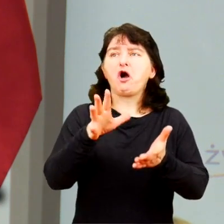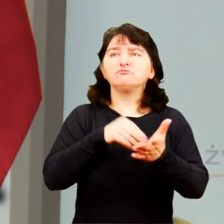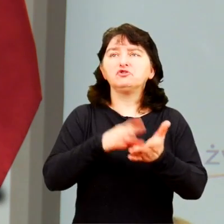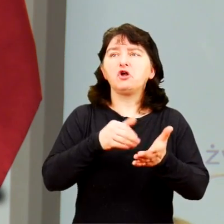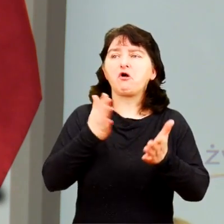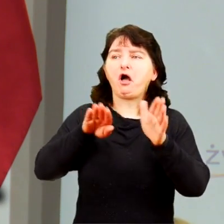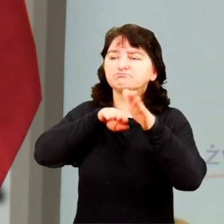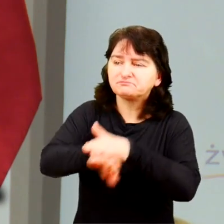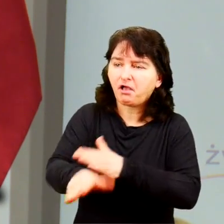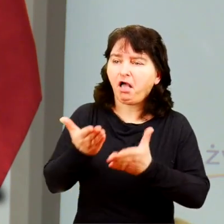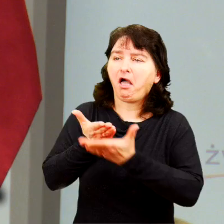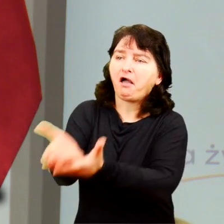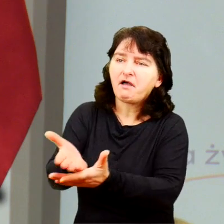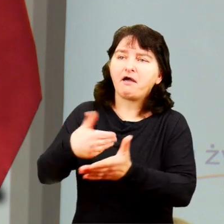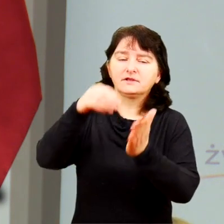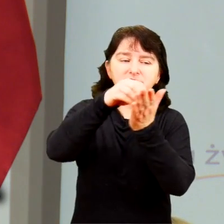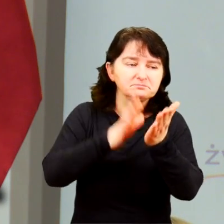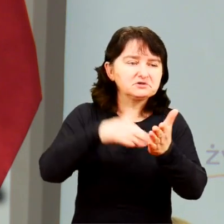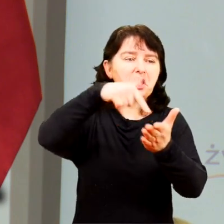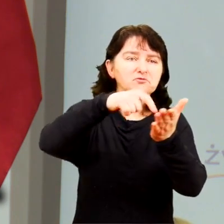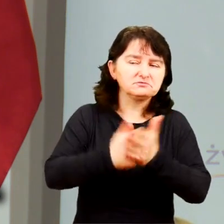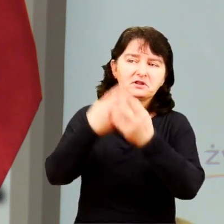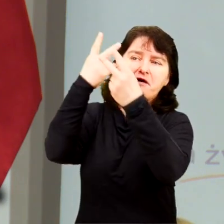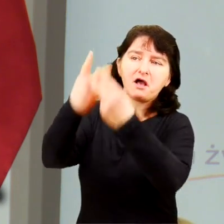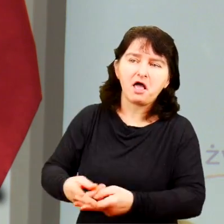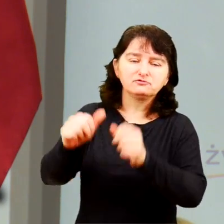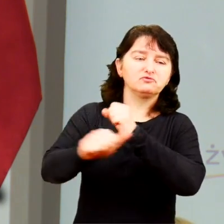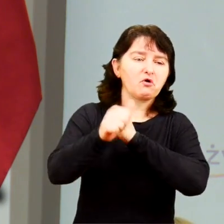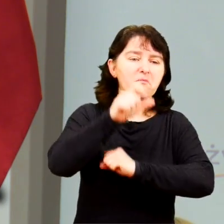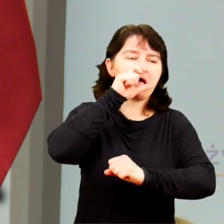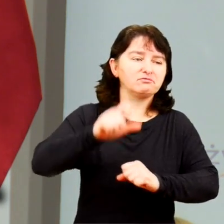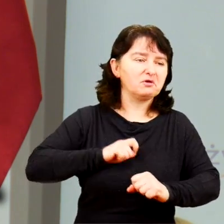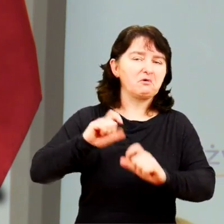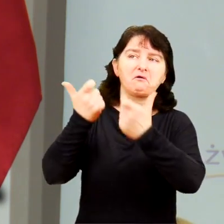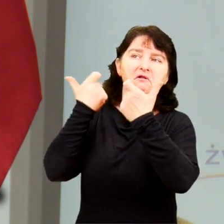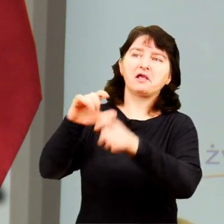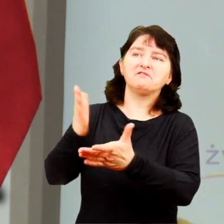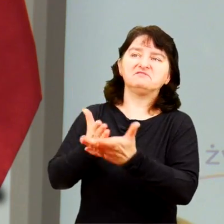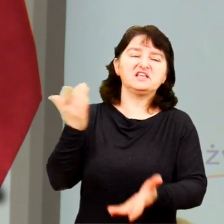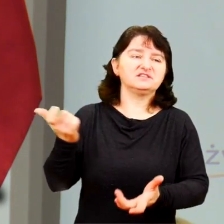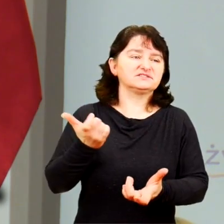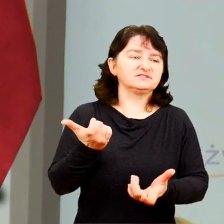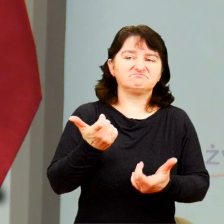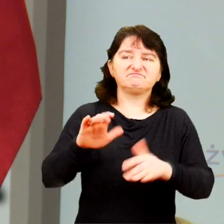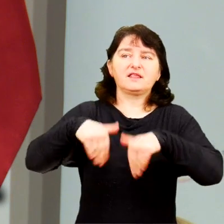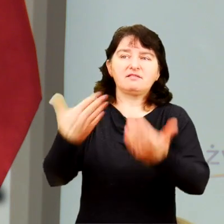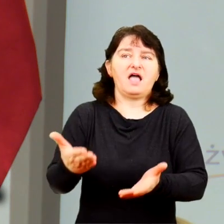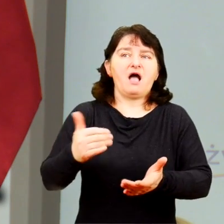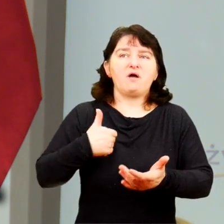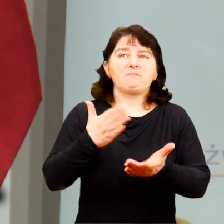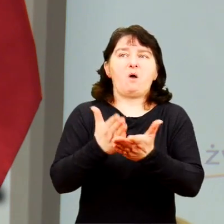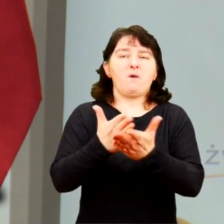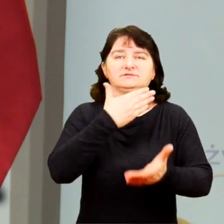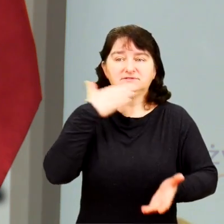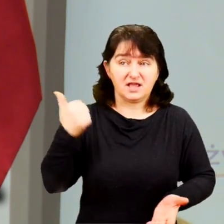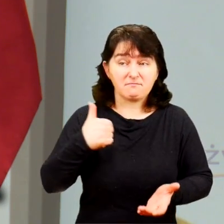czy też kolejną administracyjną, biurokratyczną dokumentacją, która niewiele ma wspólnego z